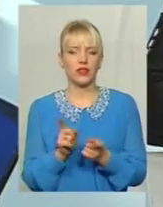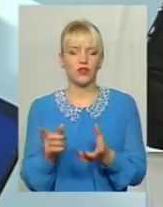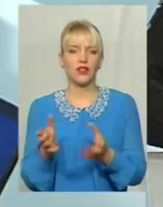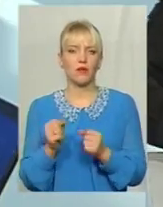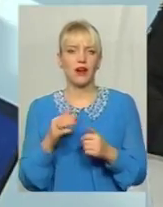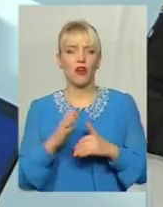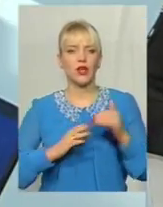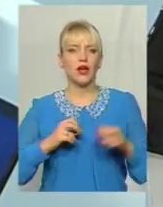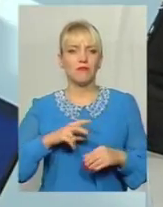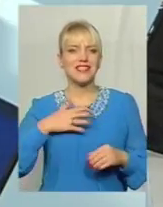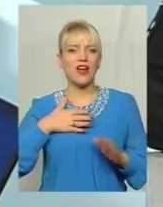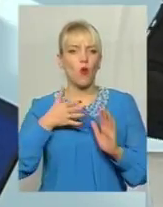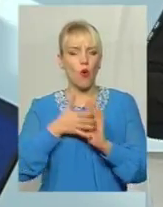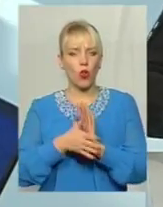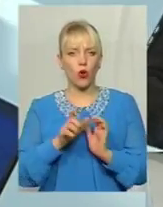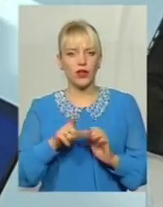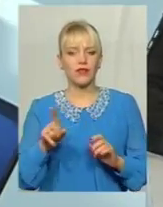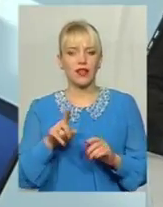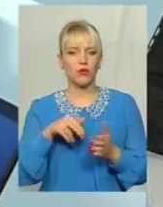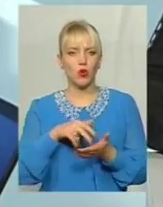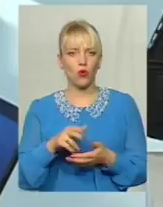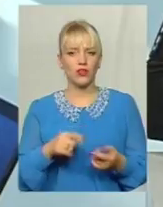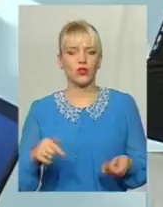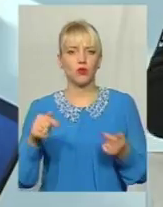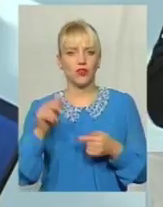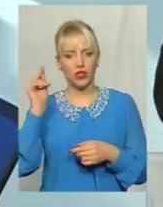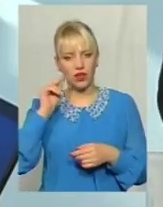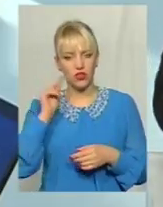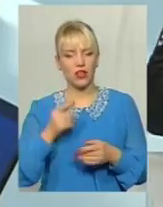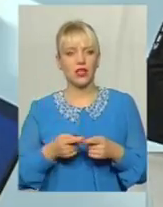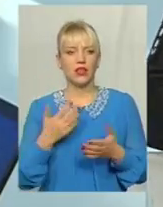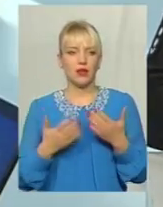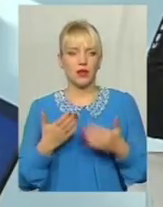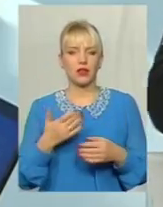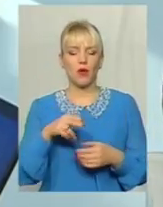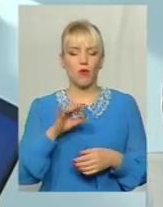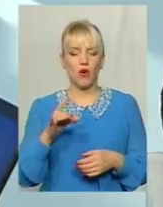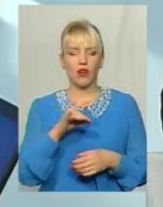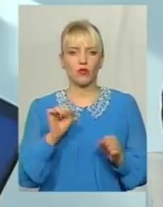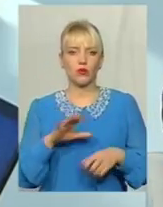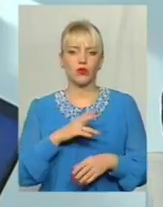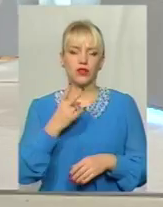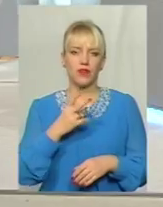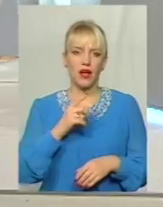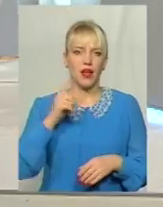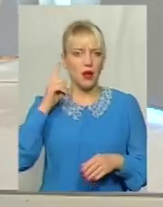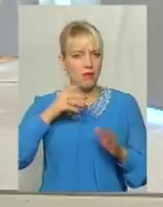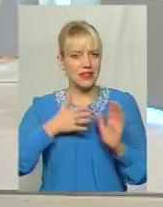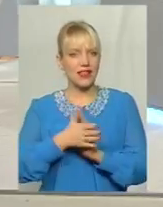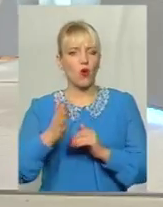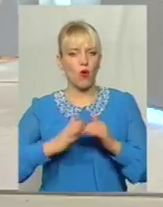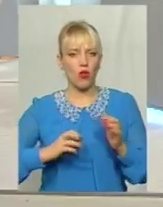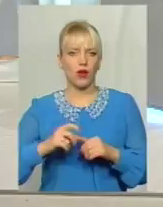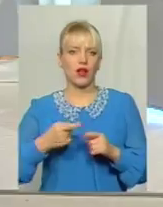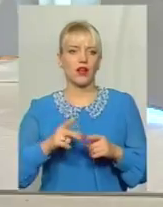проходять відповідне навчання, якщо це по місту Хмельницькому, районах, це може бути 2-3 психологи Може бути взагалі один психолог, тому що там